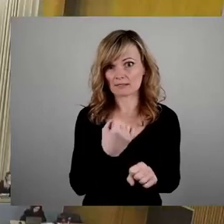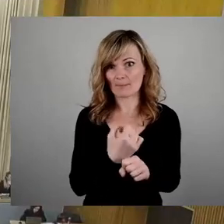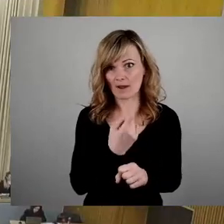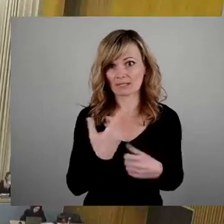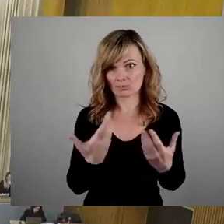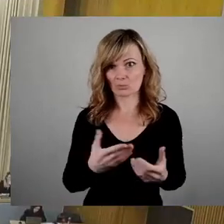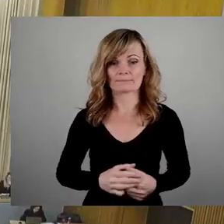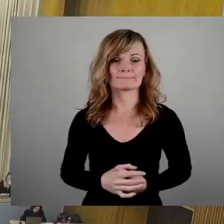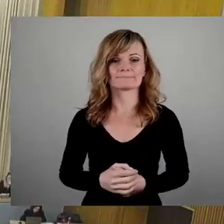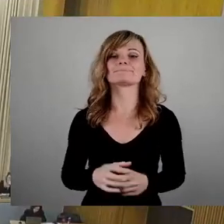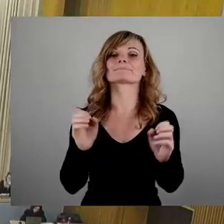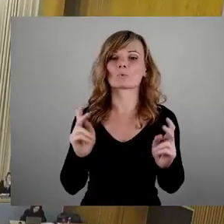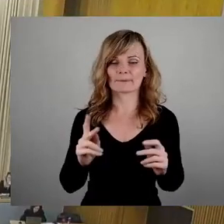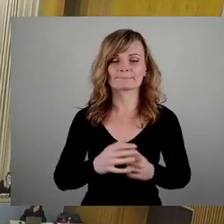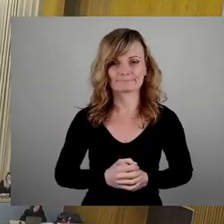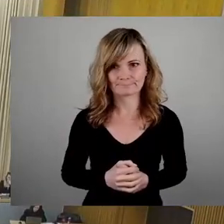Okay, kommen wir